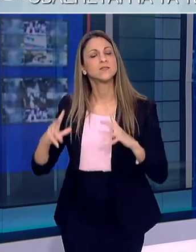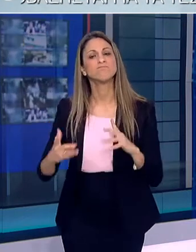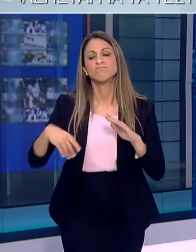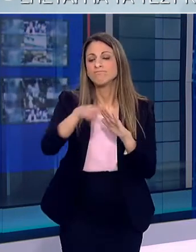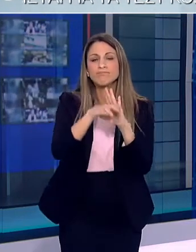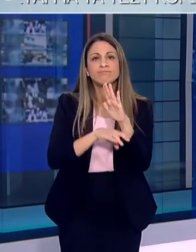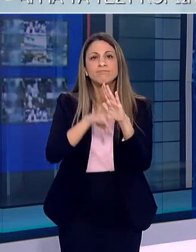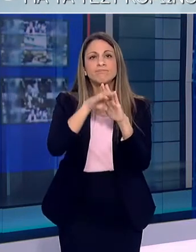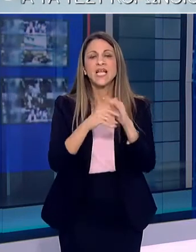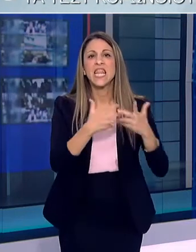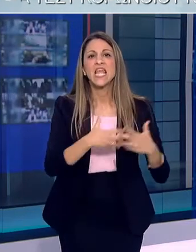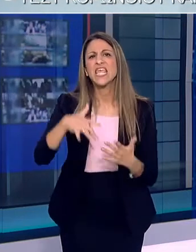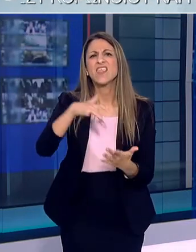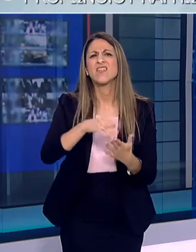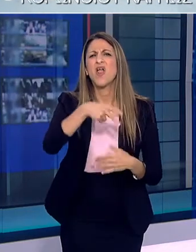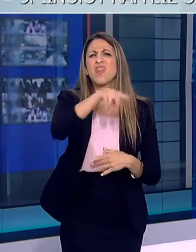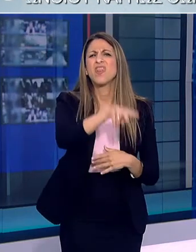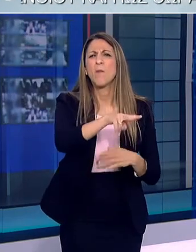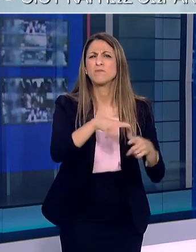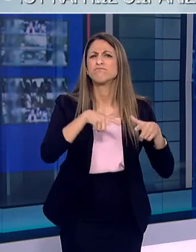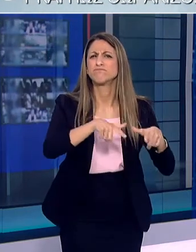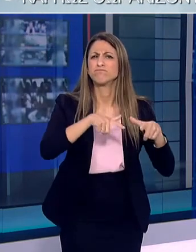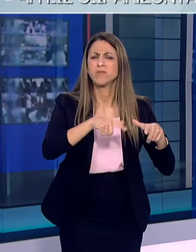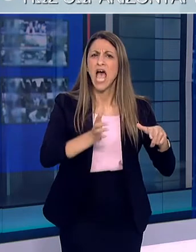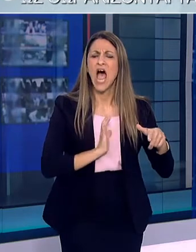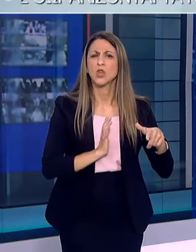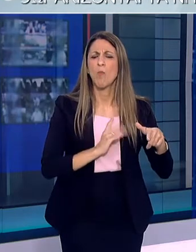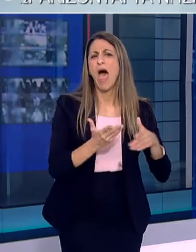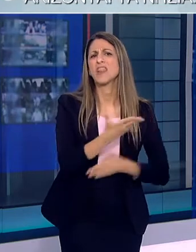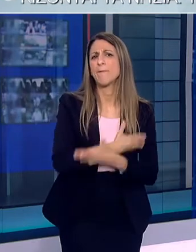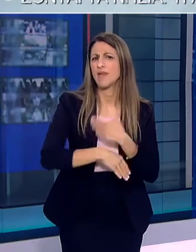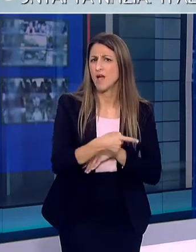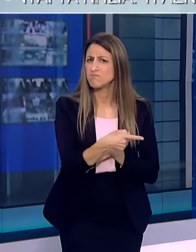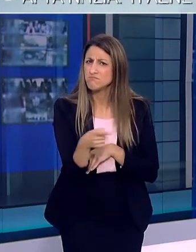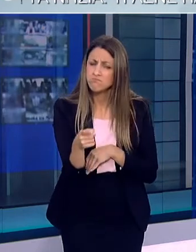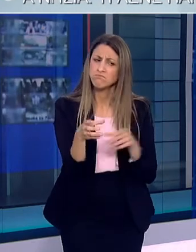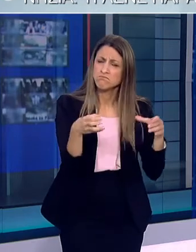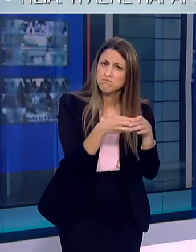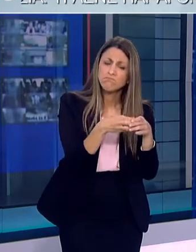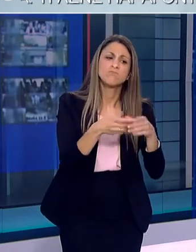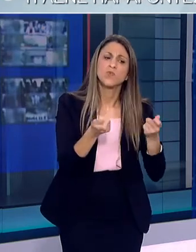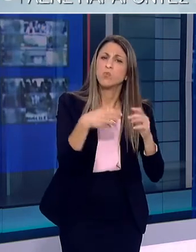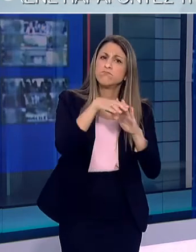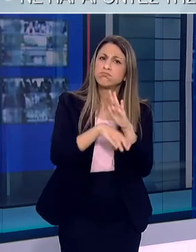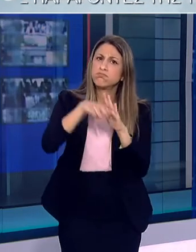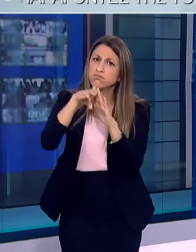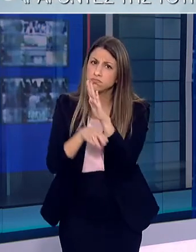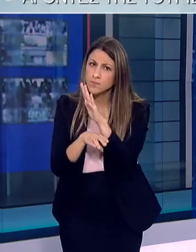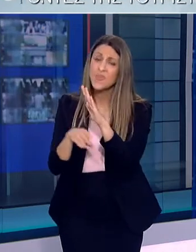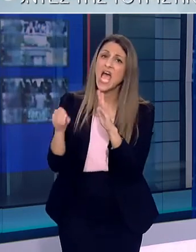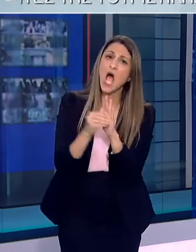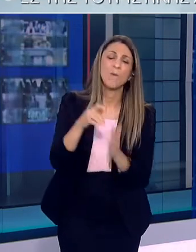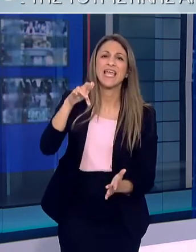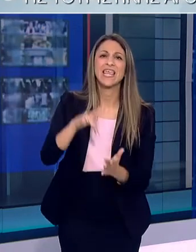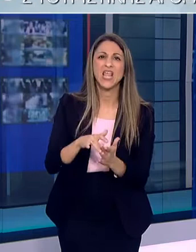προδιαγραφές λειτουργίας των κέντρων διημέρευσης ημερής της φροντίδας για τα άτομα με ειδικές ανάγκες και των κέντρων δημιουργικής απασχόλησης